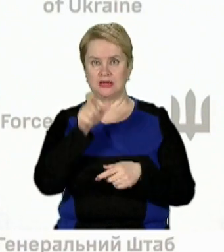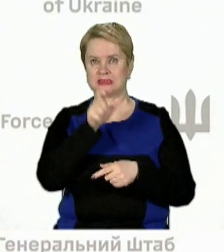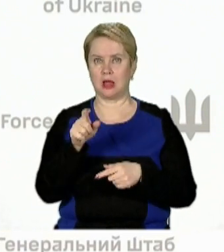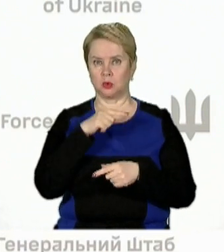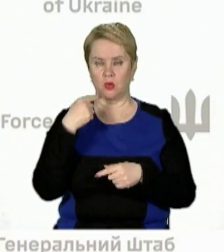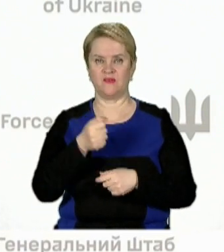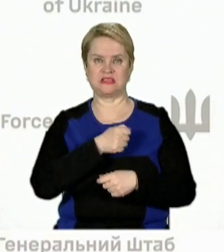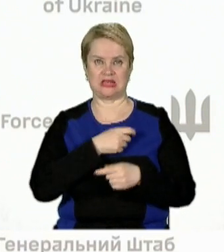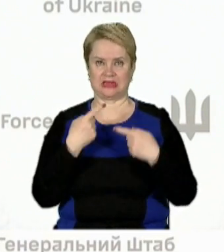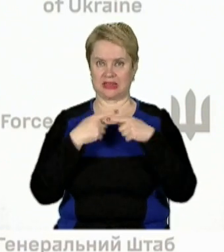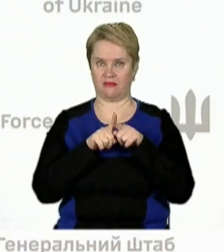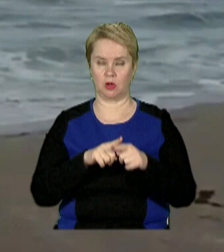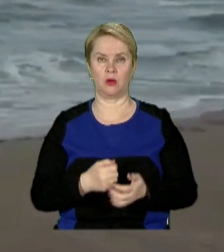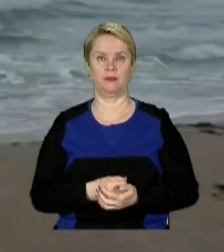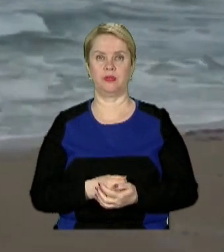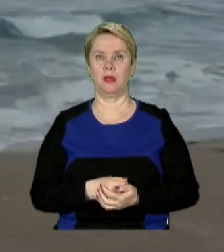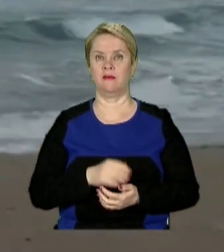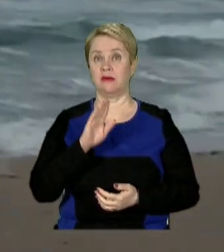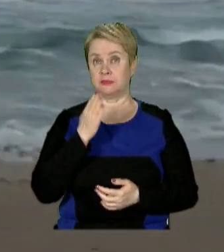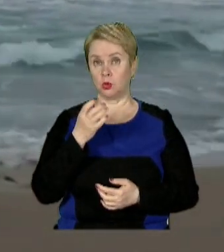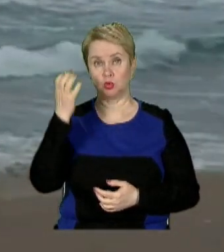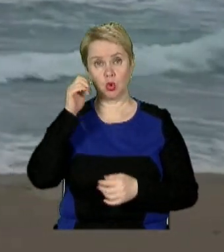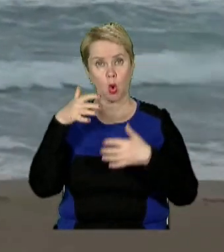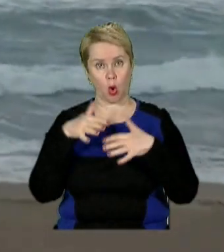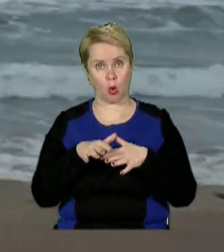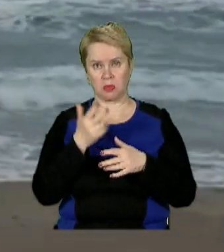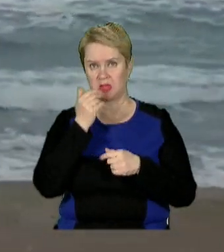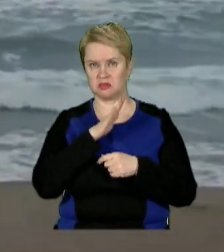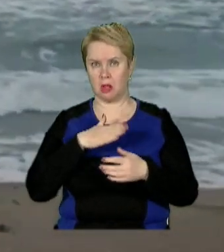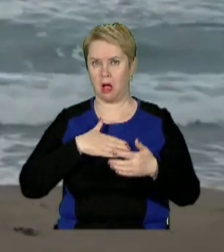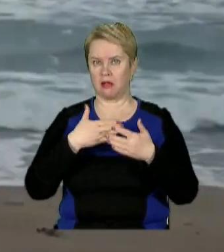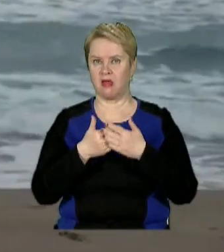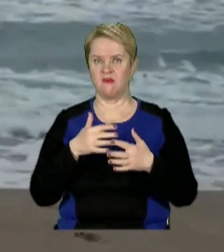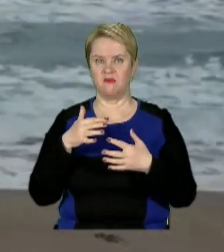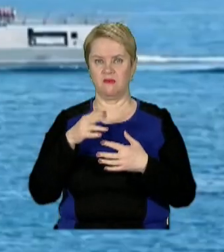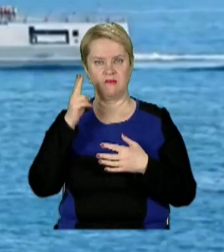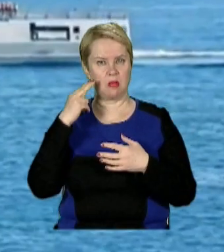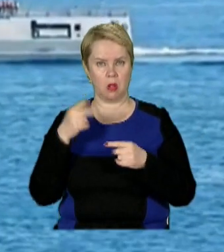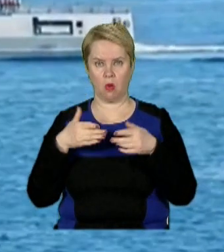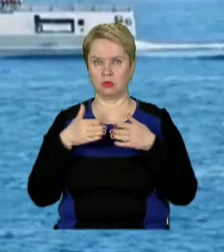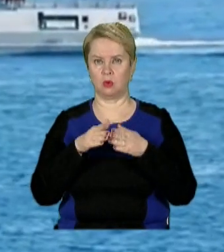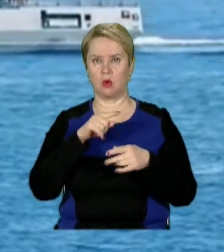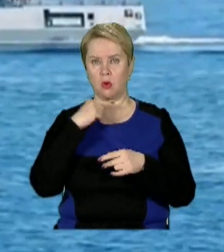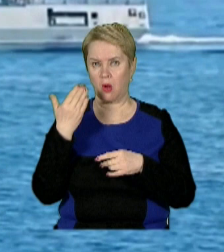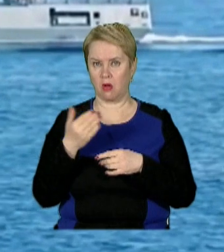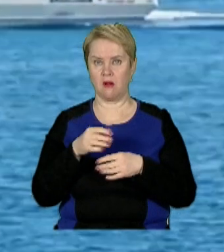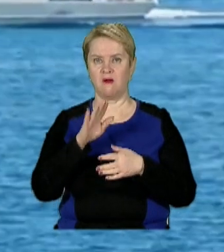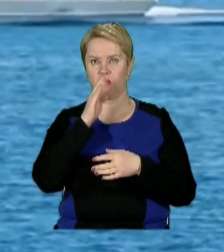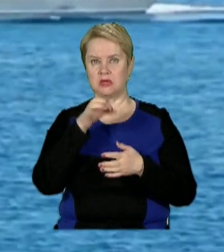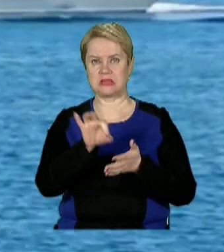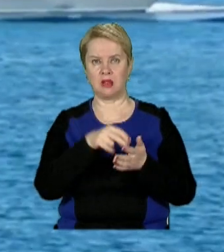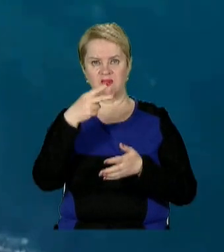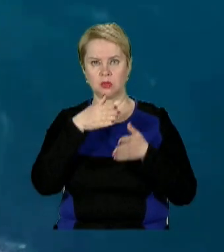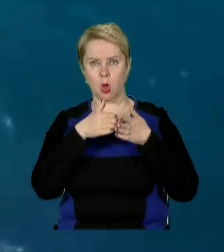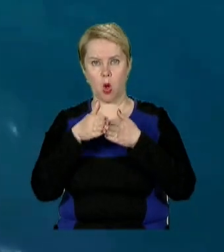складу та військової техніки противника. У Чорному морі незвична активність флоту окупантів. Ворог вивів одразу 20